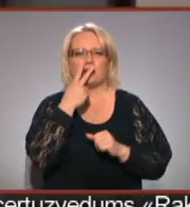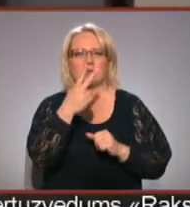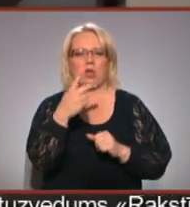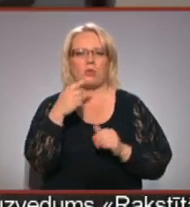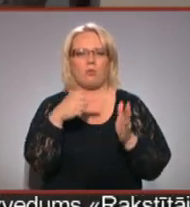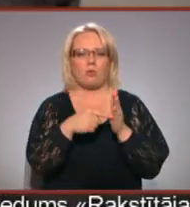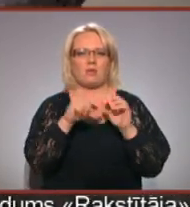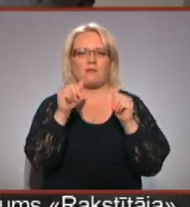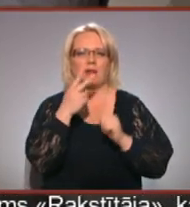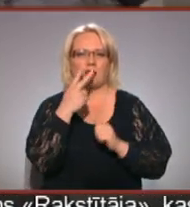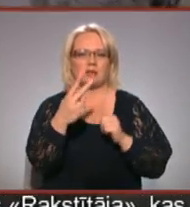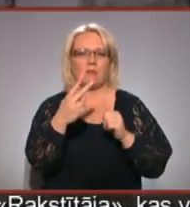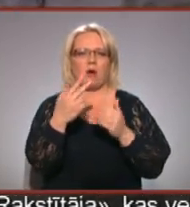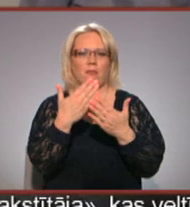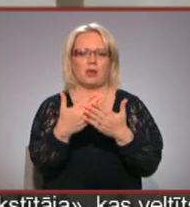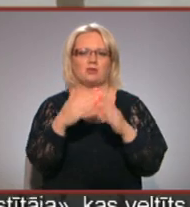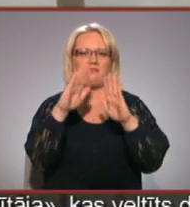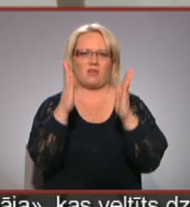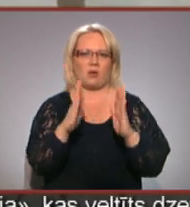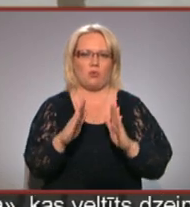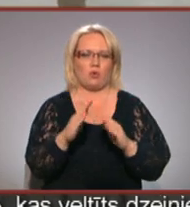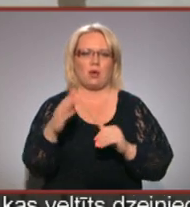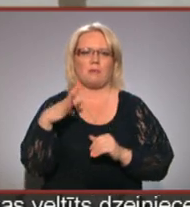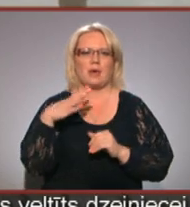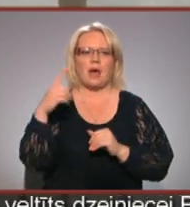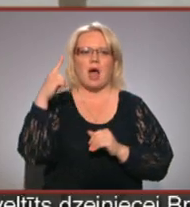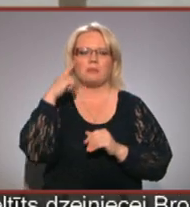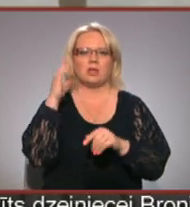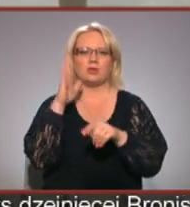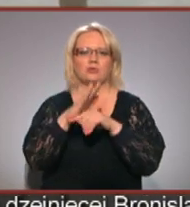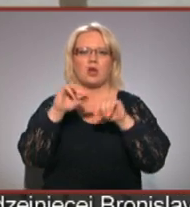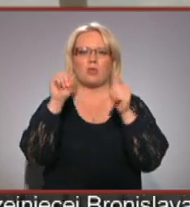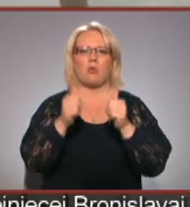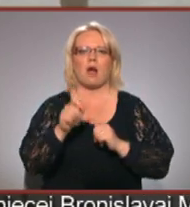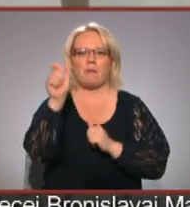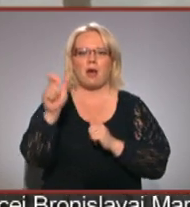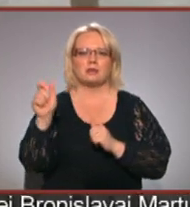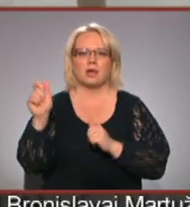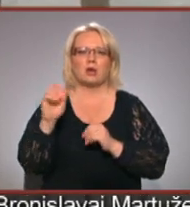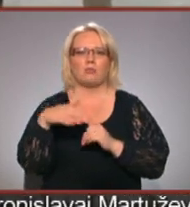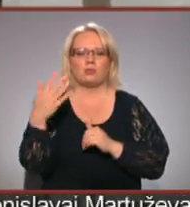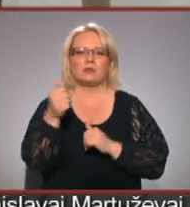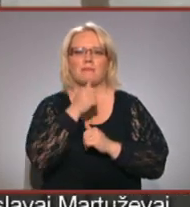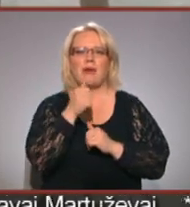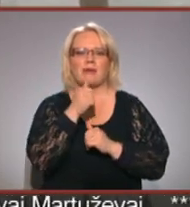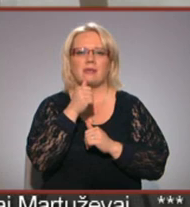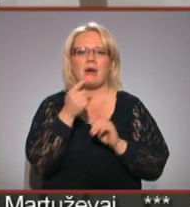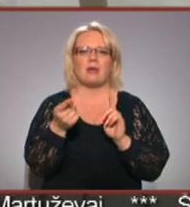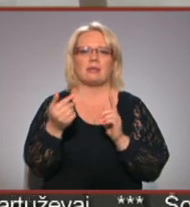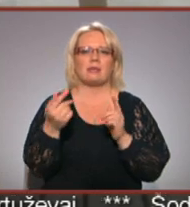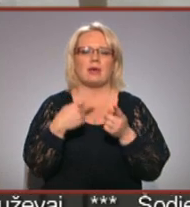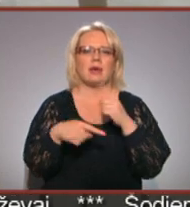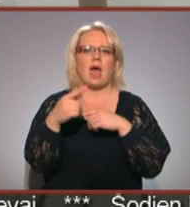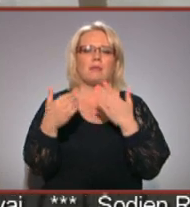veidoja sev priekšā redzamo figūru. Tas bija apzināts uzstādījums no mākslasmēku puses, mēģināt reanimēt varbūt to